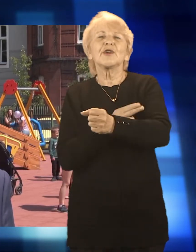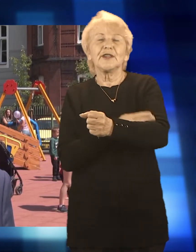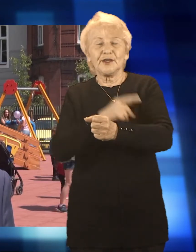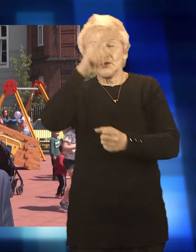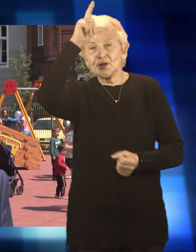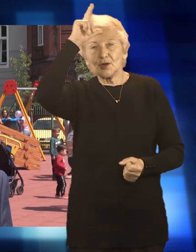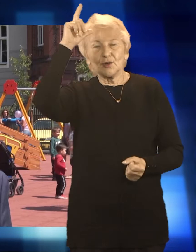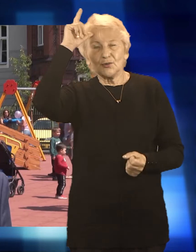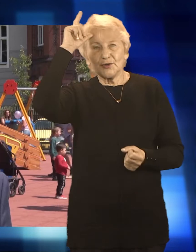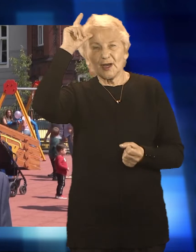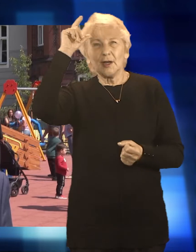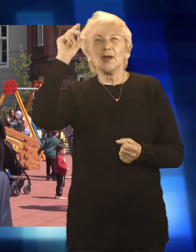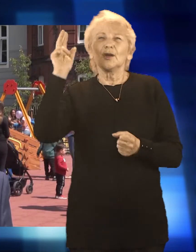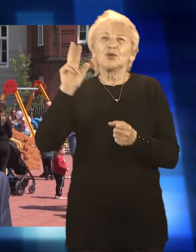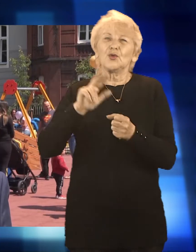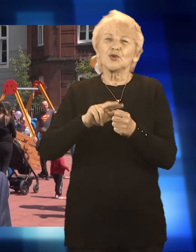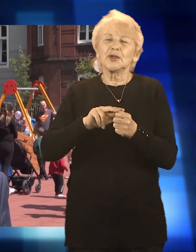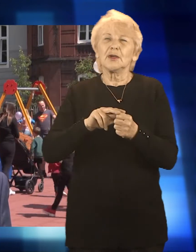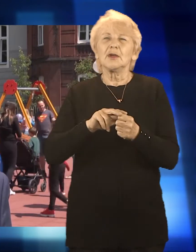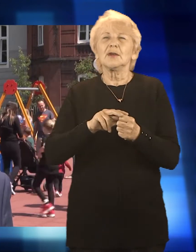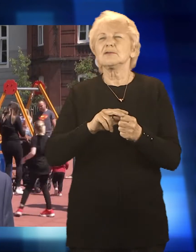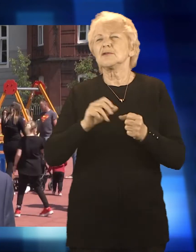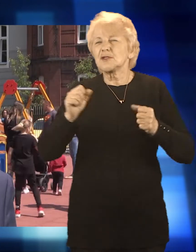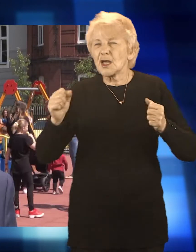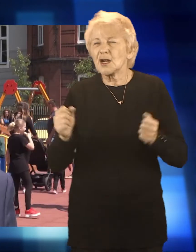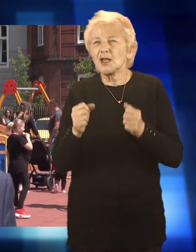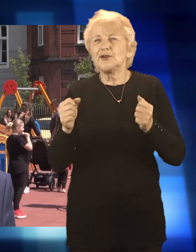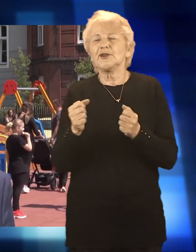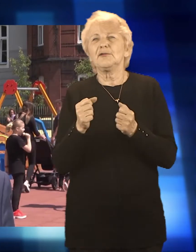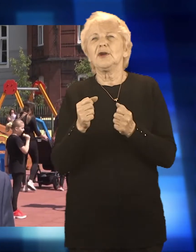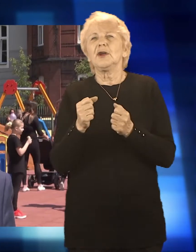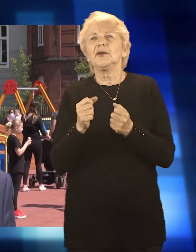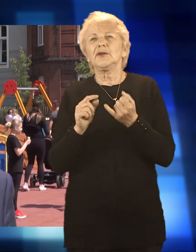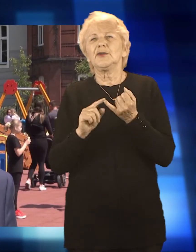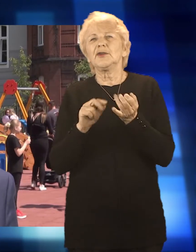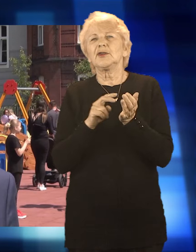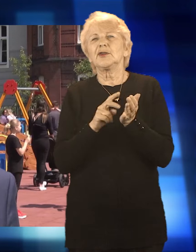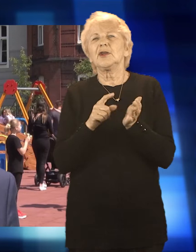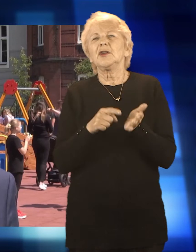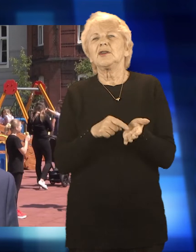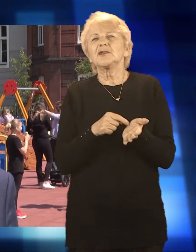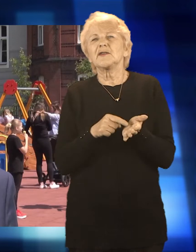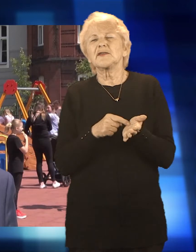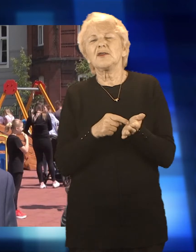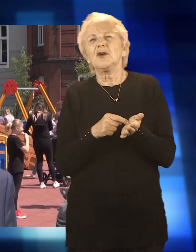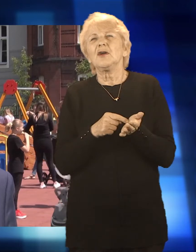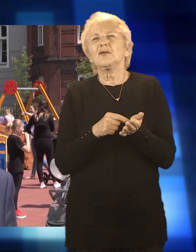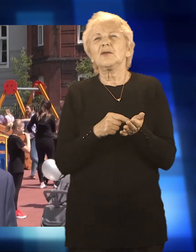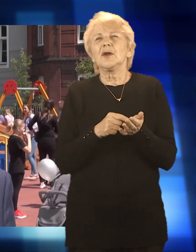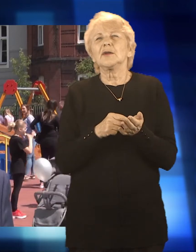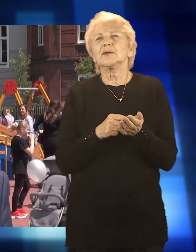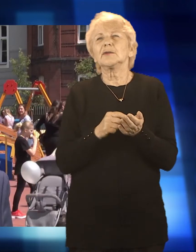przyznać, że było wielkie zaangażowanie, duży wkład pracy i często urzędnicy